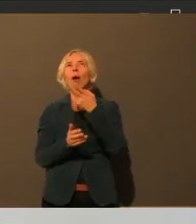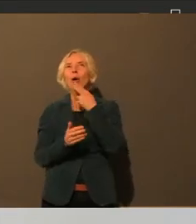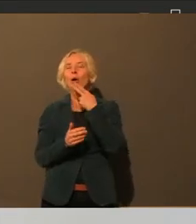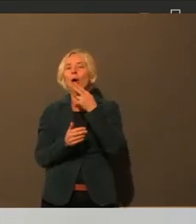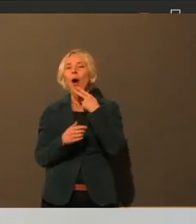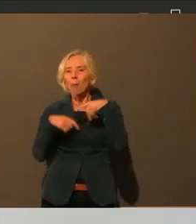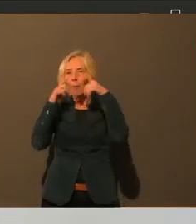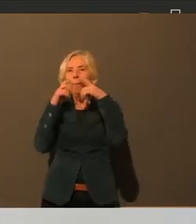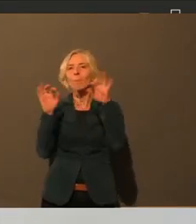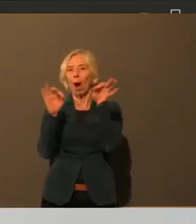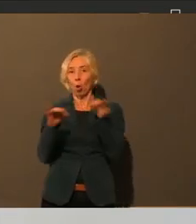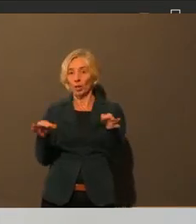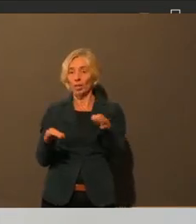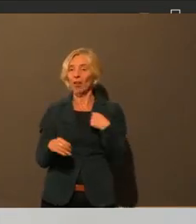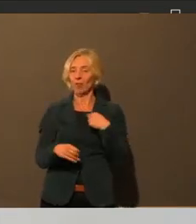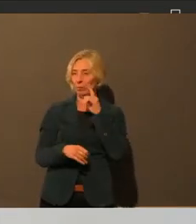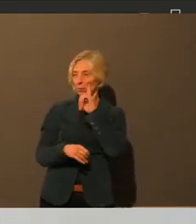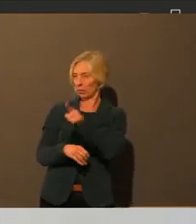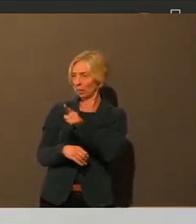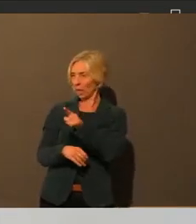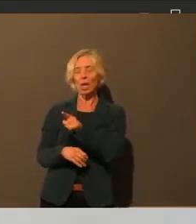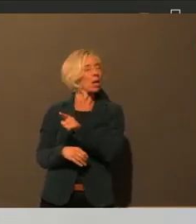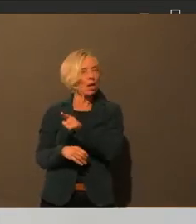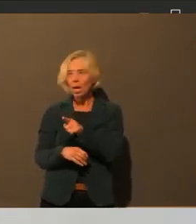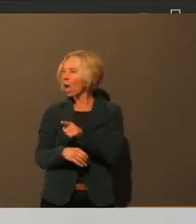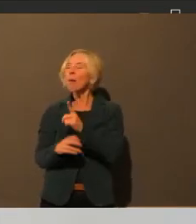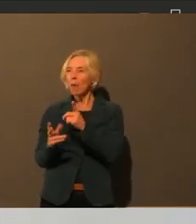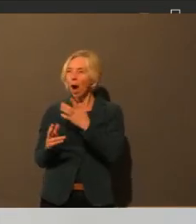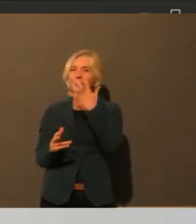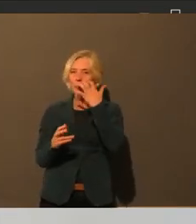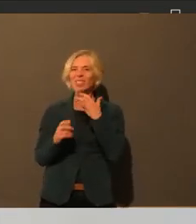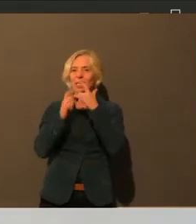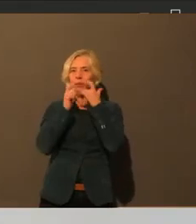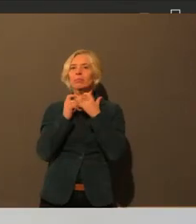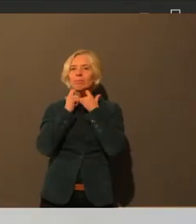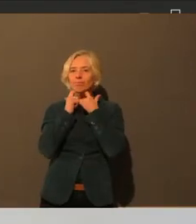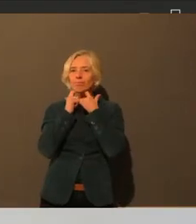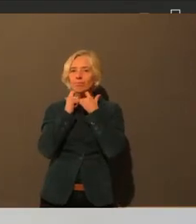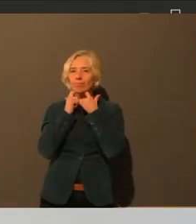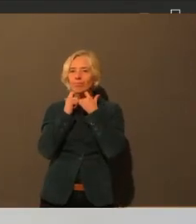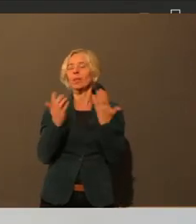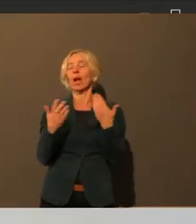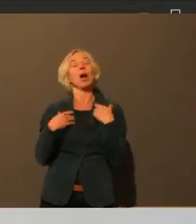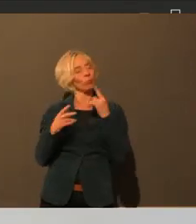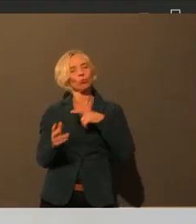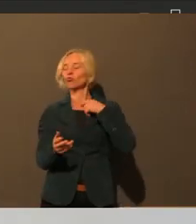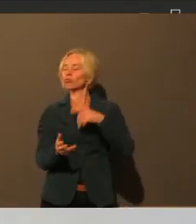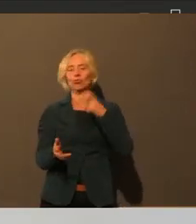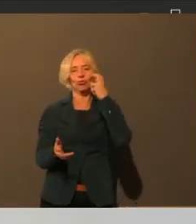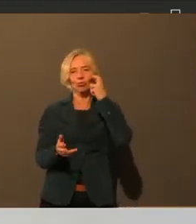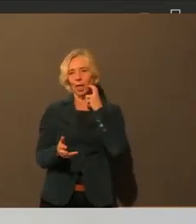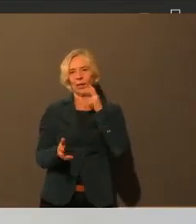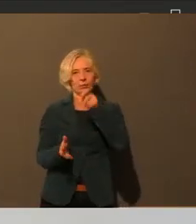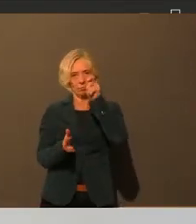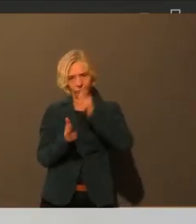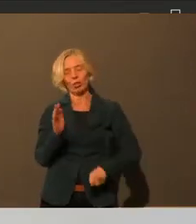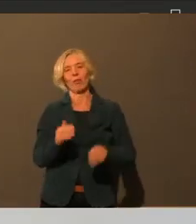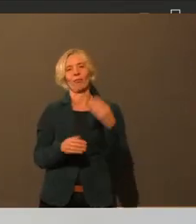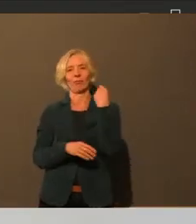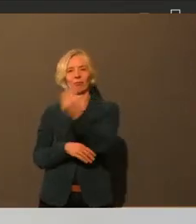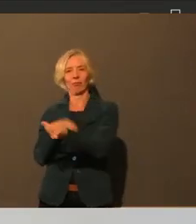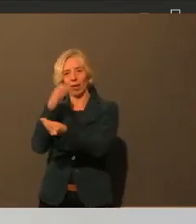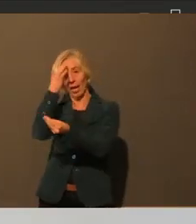übergegangen, hier einen relativ starken und strengen Vollzug zu machen. Das ist nicht immer wahnsinnig sympathisch, aber es ist unbedingt erforderlich.